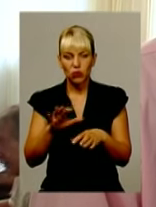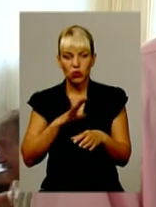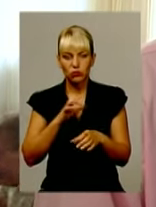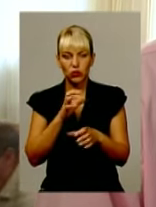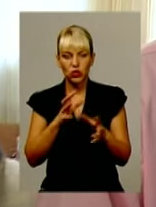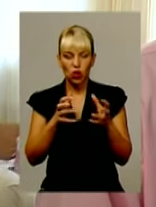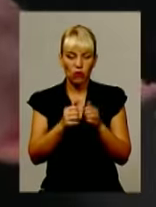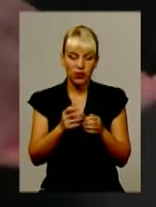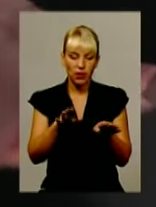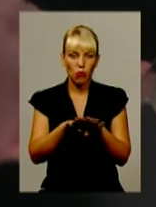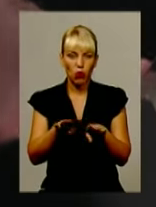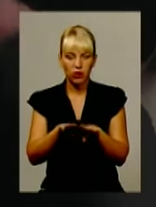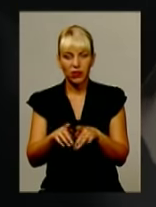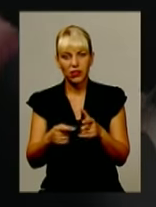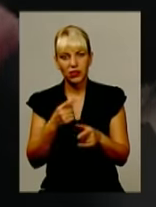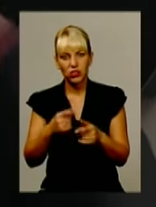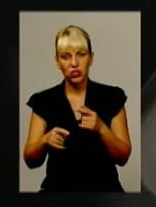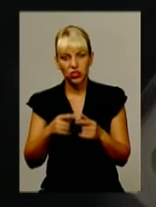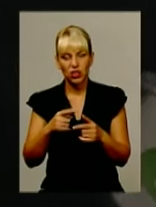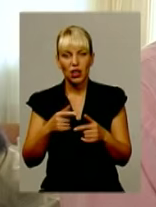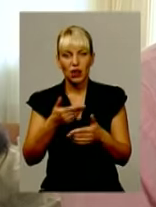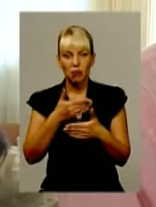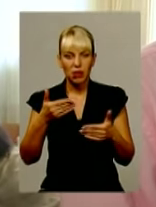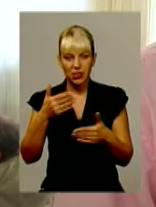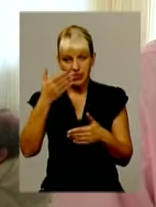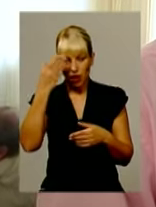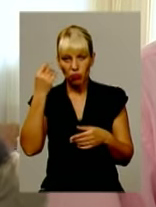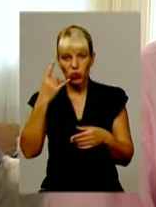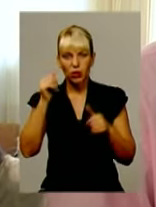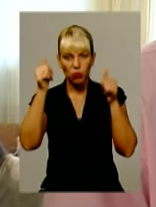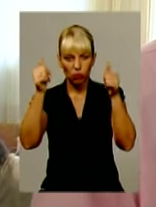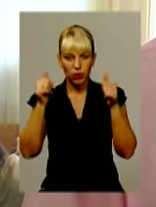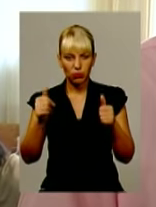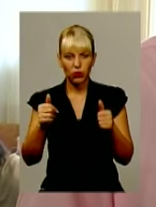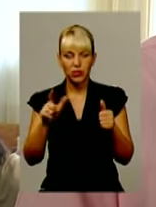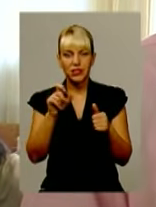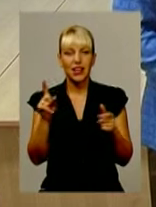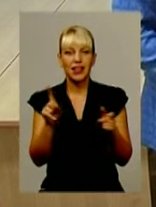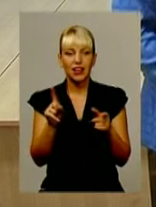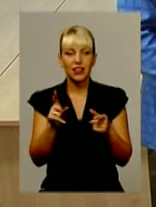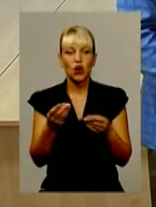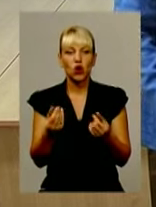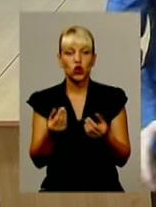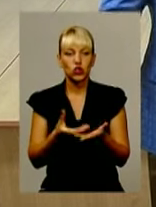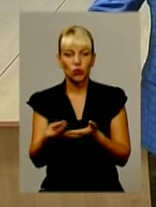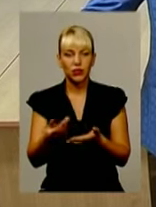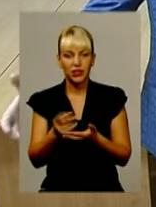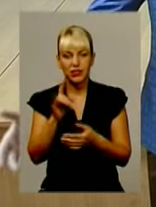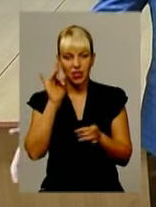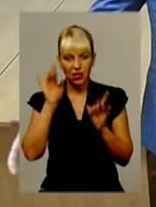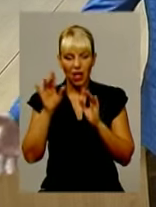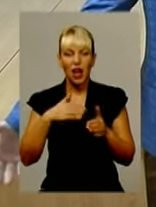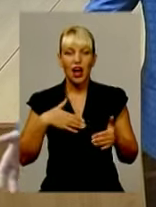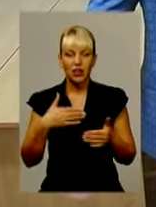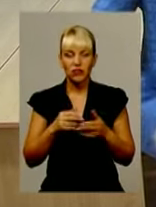і порівняти, чи дійсно не забули про ті білборди і за які гроші їх оплатили». Активісти «Чесно» на місцях